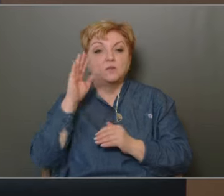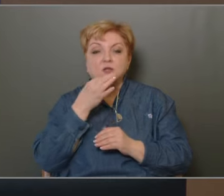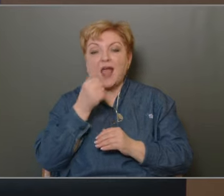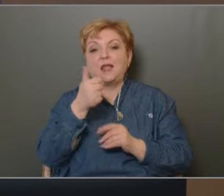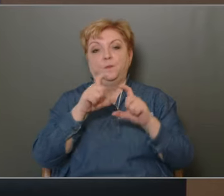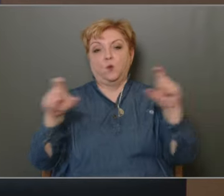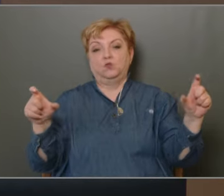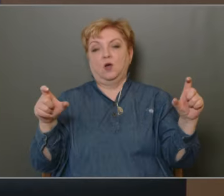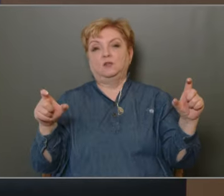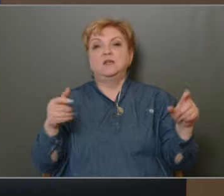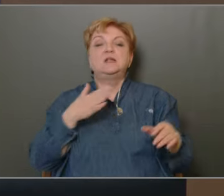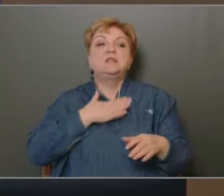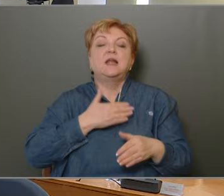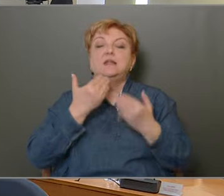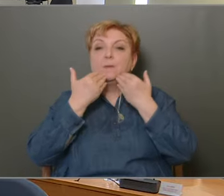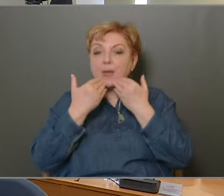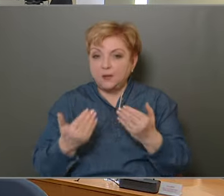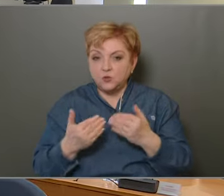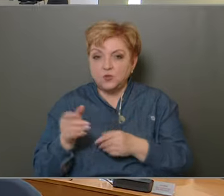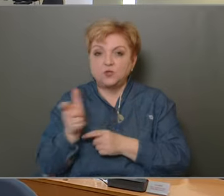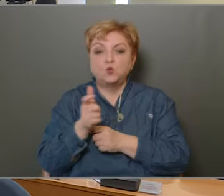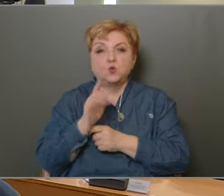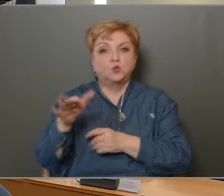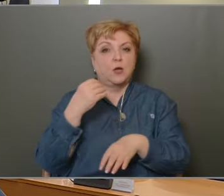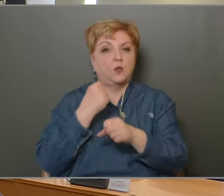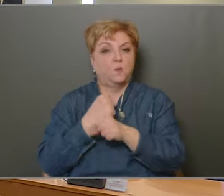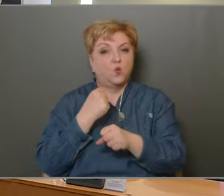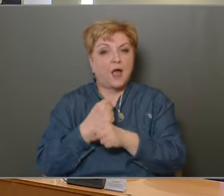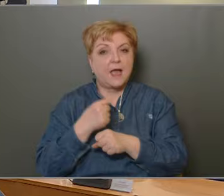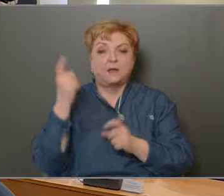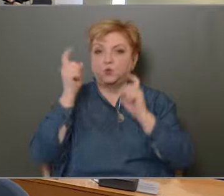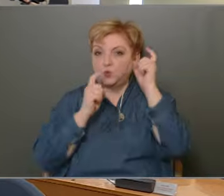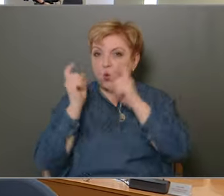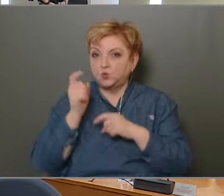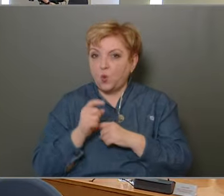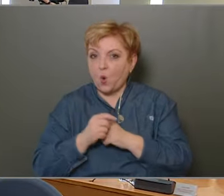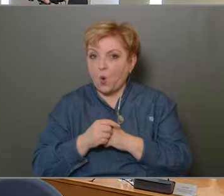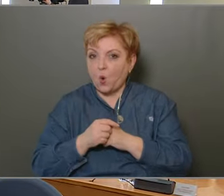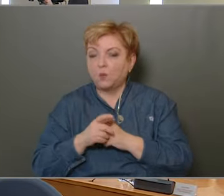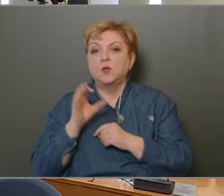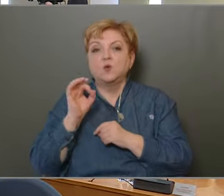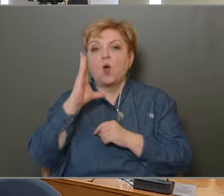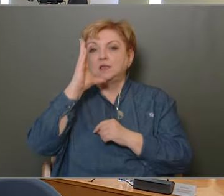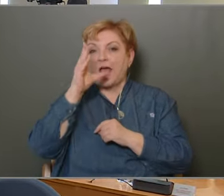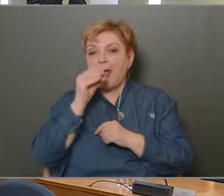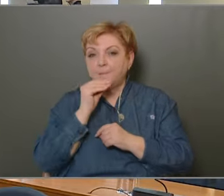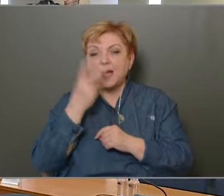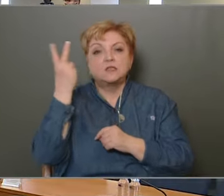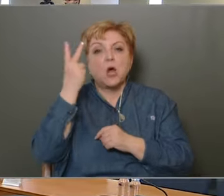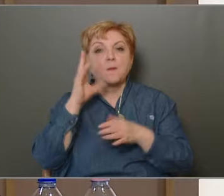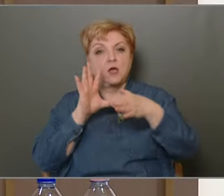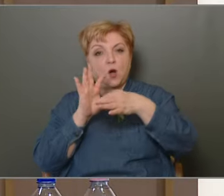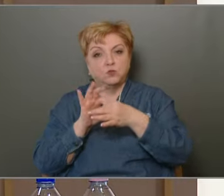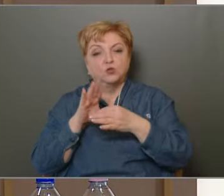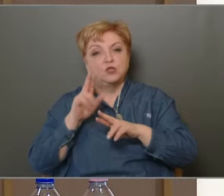szépen, csak egy mondat, itt is szeretném megköszönni a tűzoltóságnak a munkáját, itt is azt gondolom, hogy jó a ember és szakmai kapcsolat,